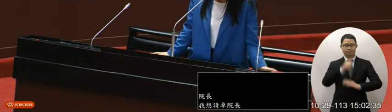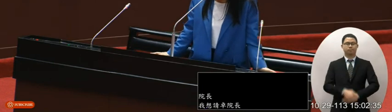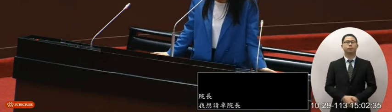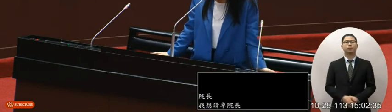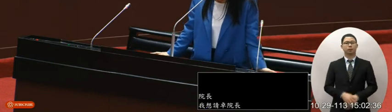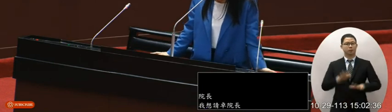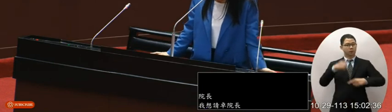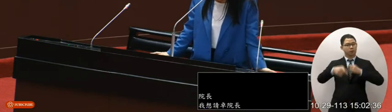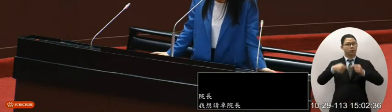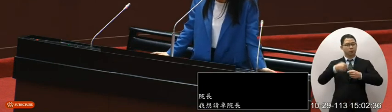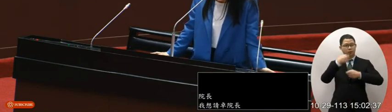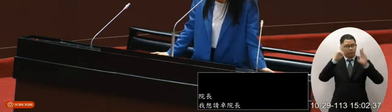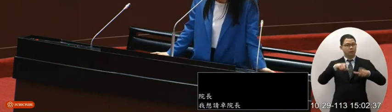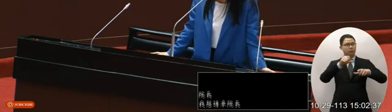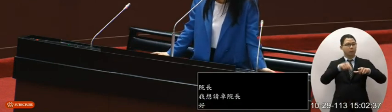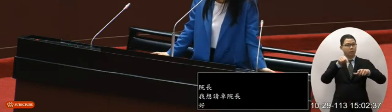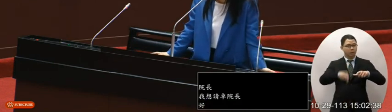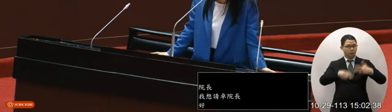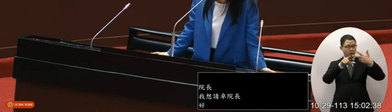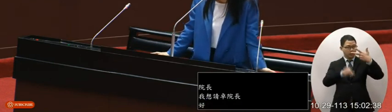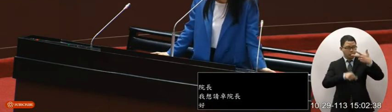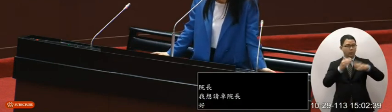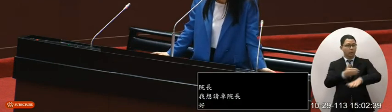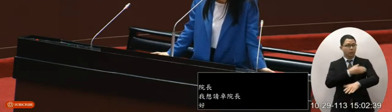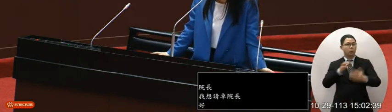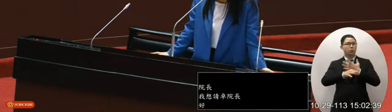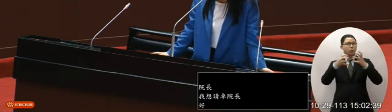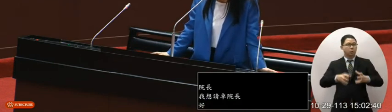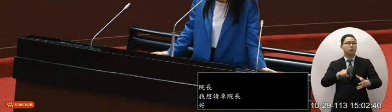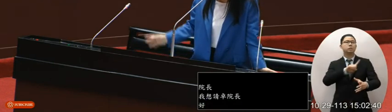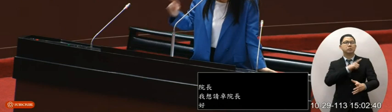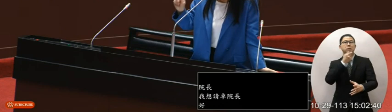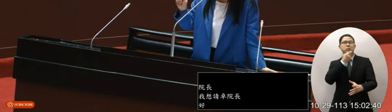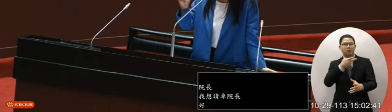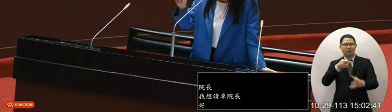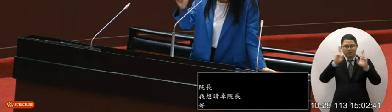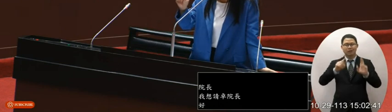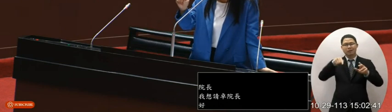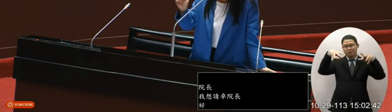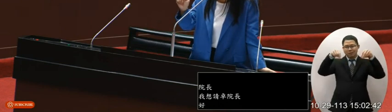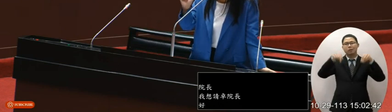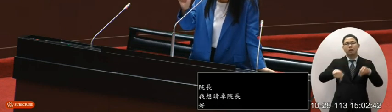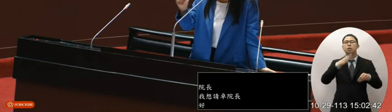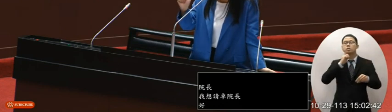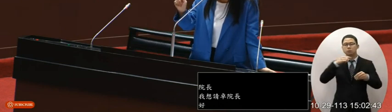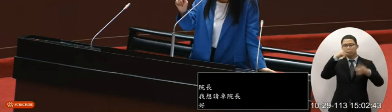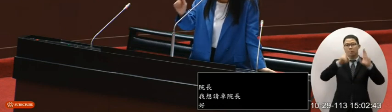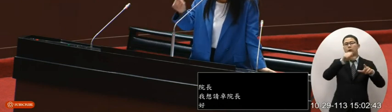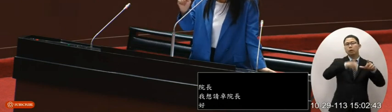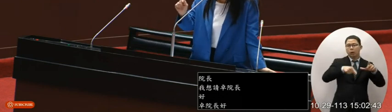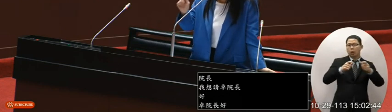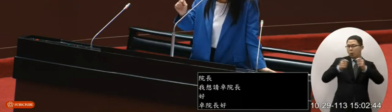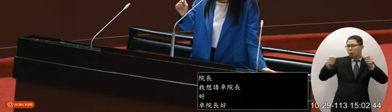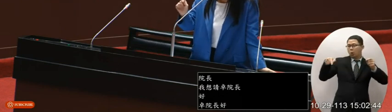那今年台電七月開始事辦自願斷電計劃這個計劃就是由台電遠端控制民眾的家